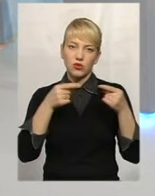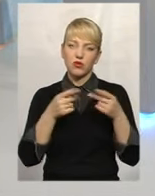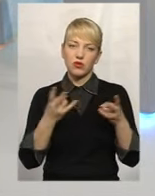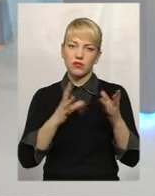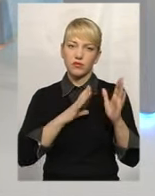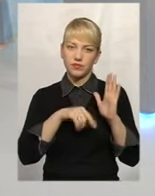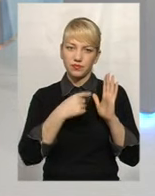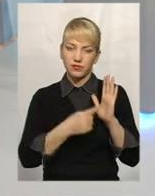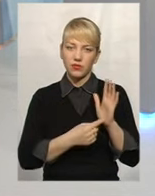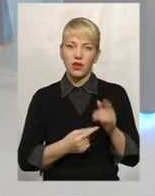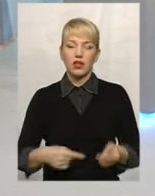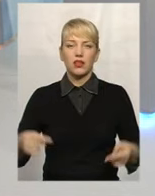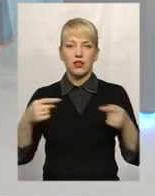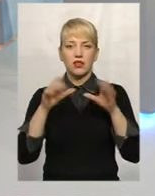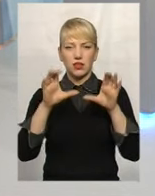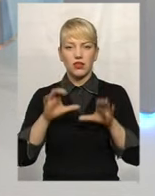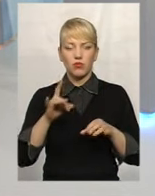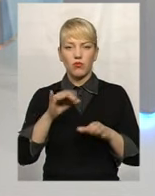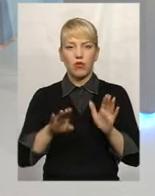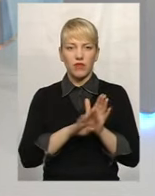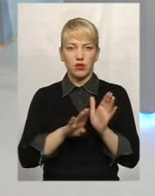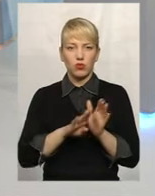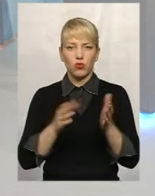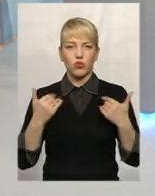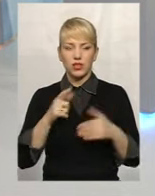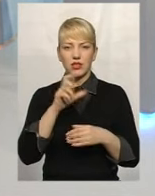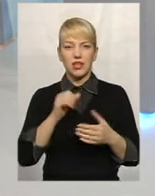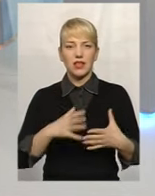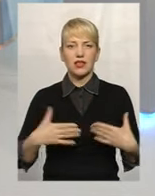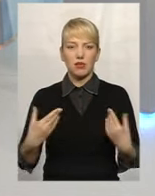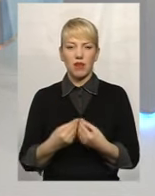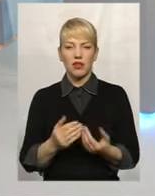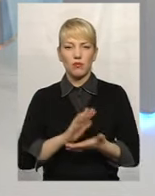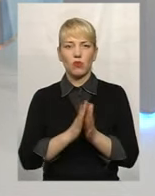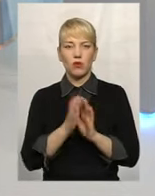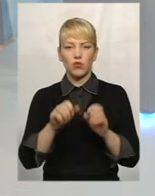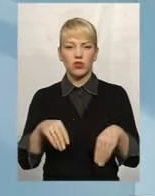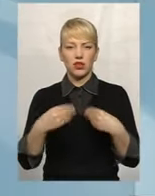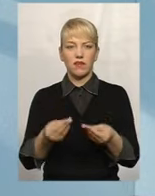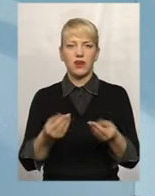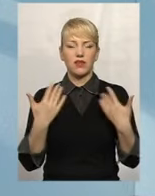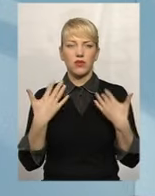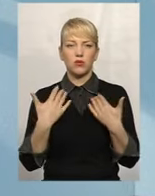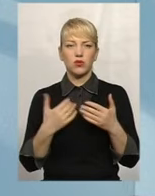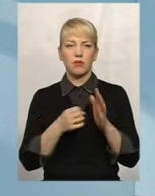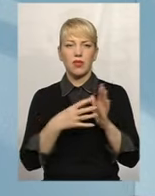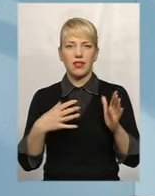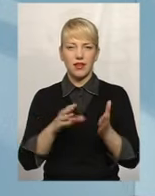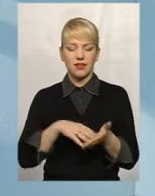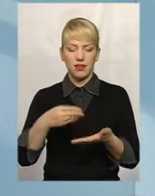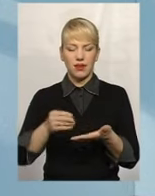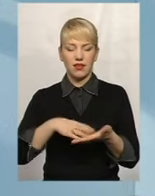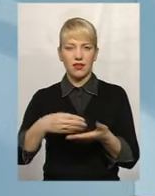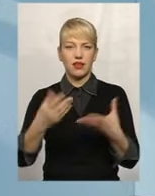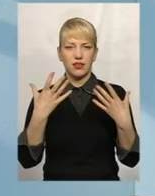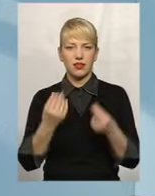Згідно з законом про відпустки, за сімейними обставини може надаватися відпустка 15 календарних днів на рік,